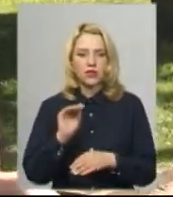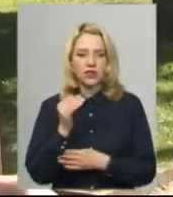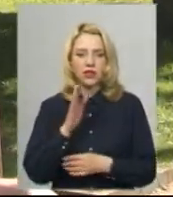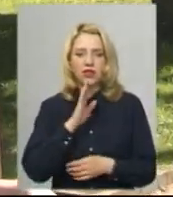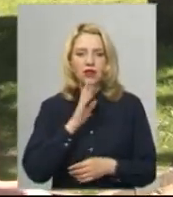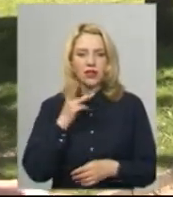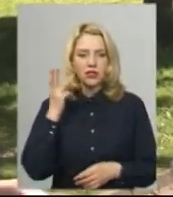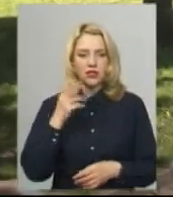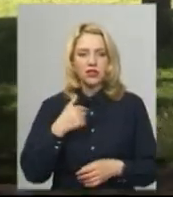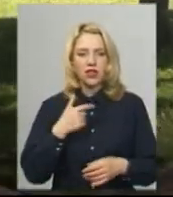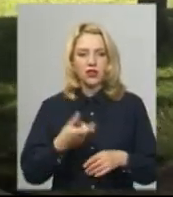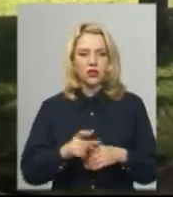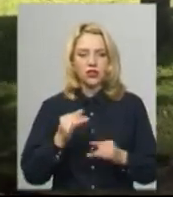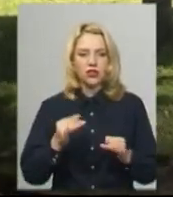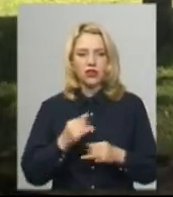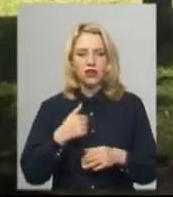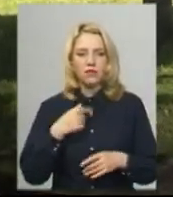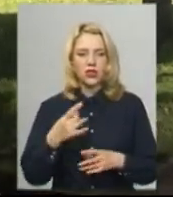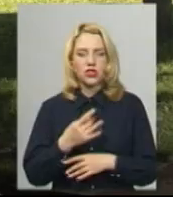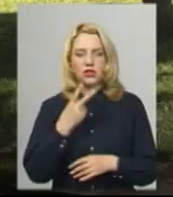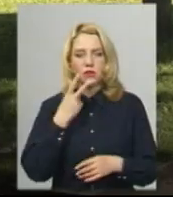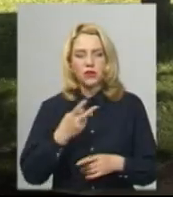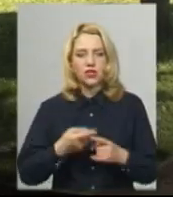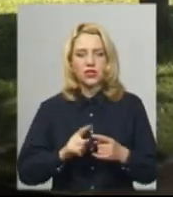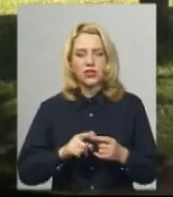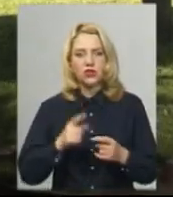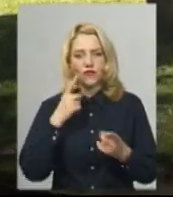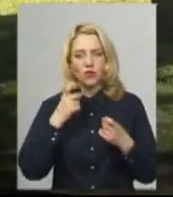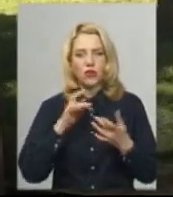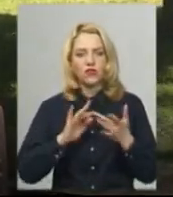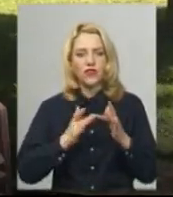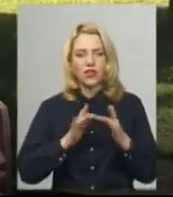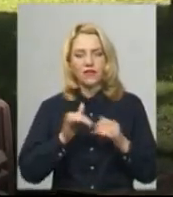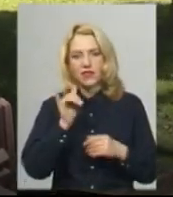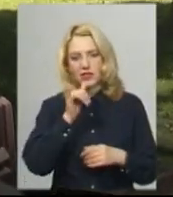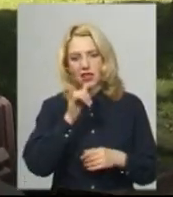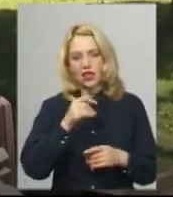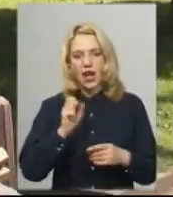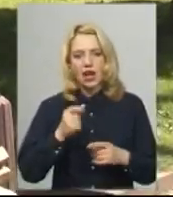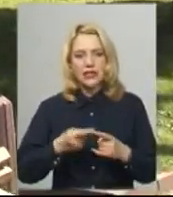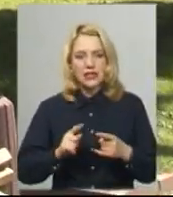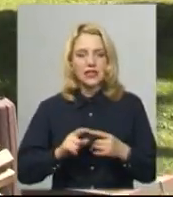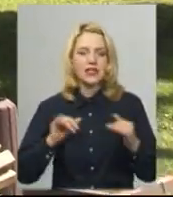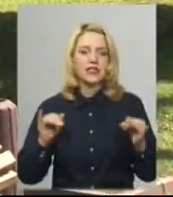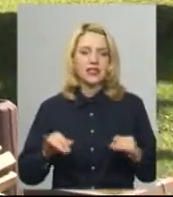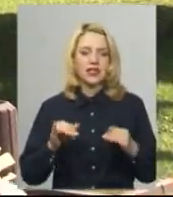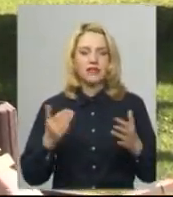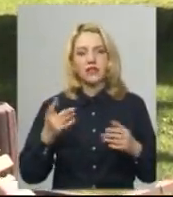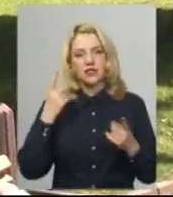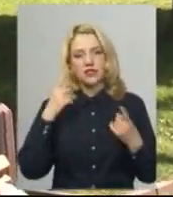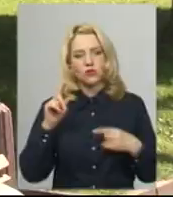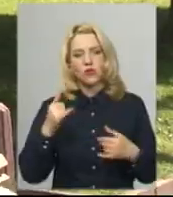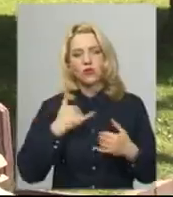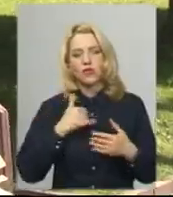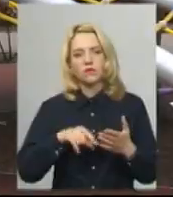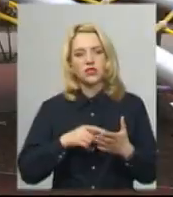Мікуліч. Він дуже цікавий, як на мене. Я бачила перший раз про це в інтернеті, в інстаграмі. Як на мене це дуже цікава якась задумка, такого